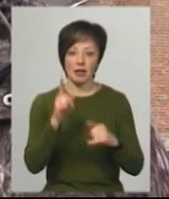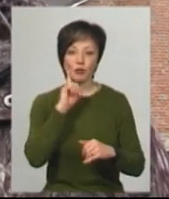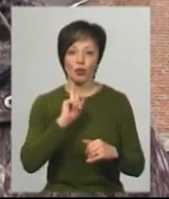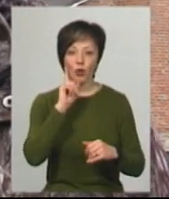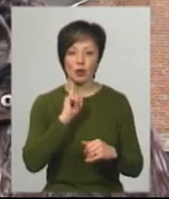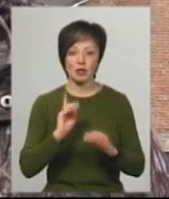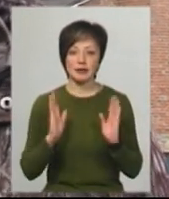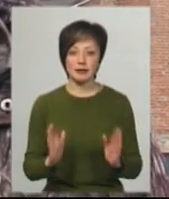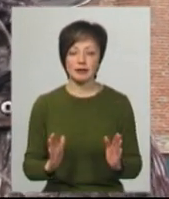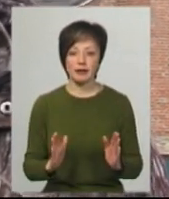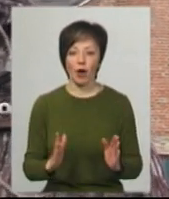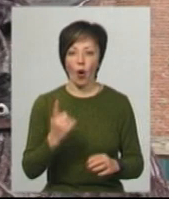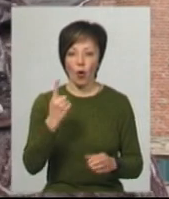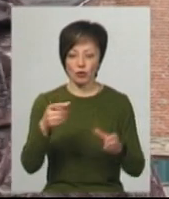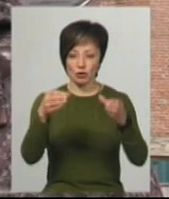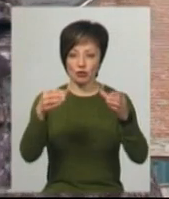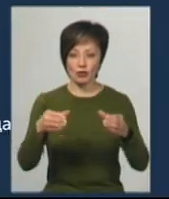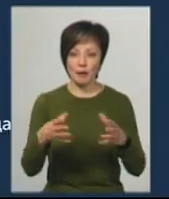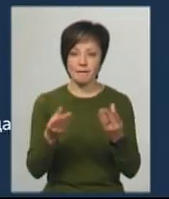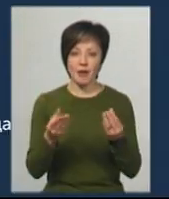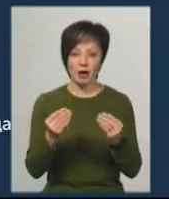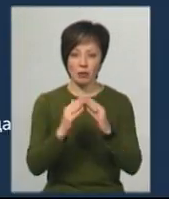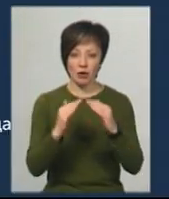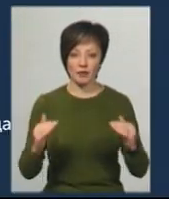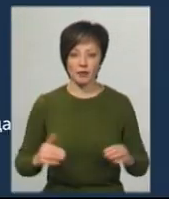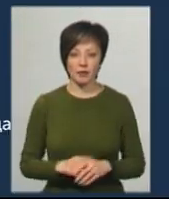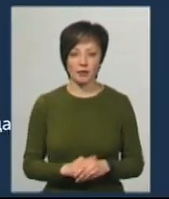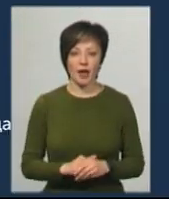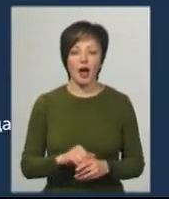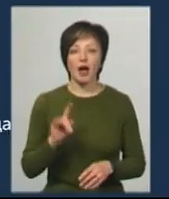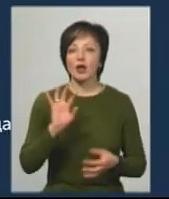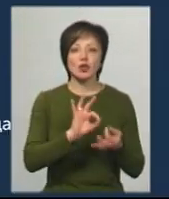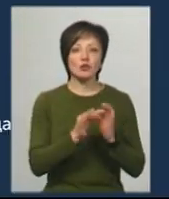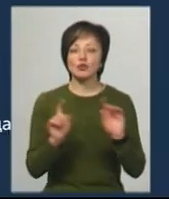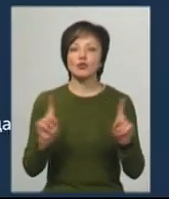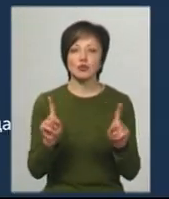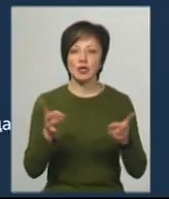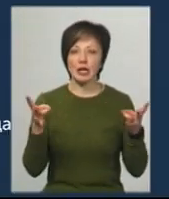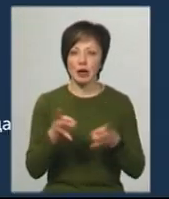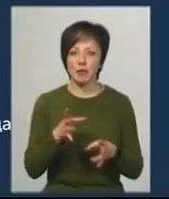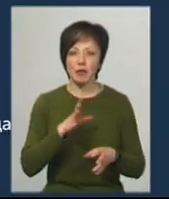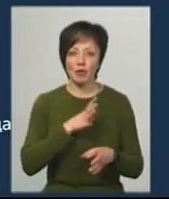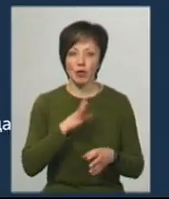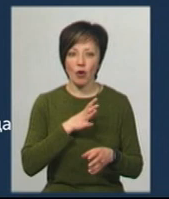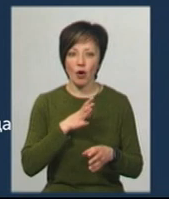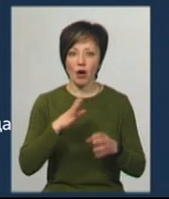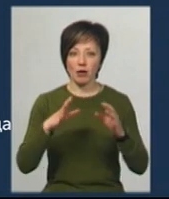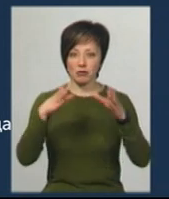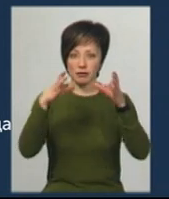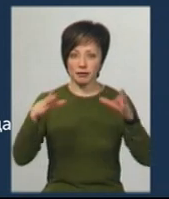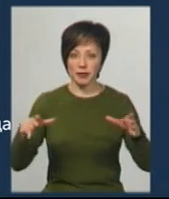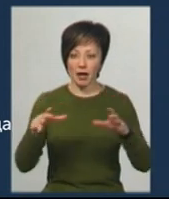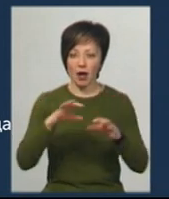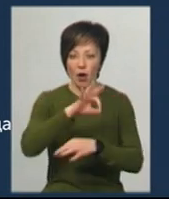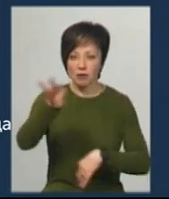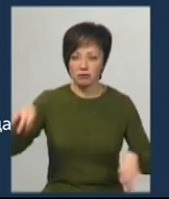тільки один шар м'якої покрівлі. Складності в чому були? В тому, що треба було зробити лекало наверху, спустити його